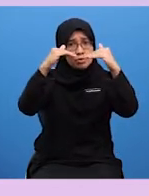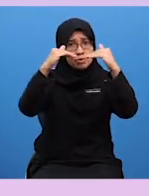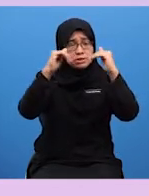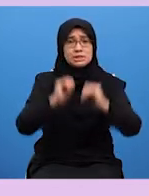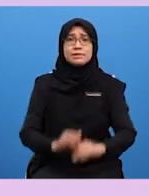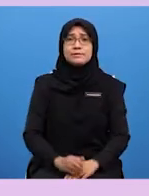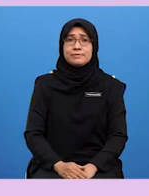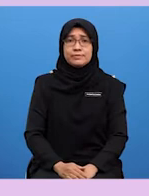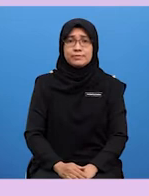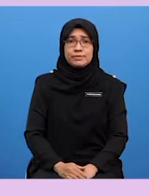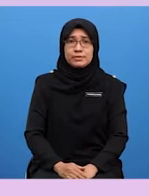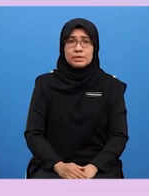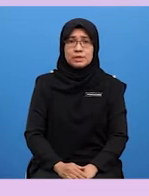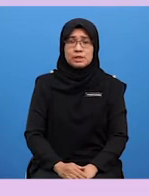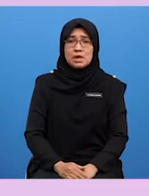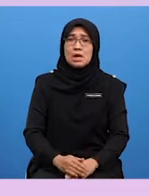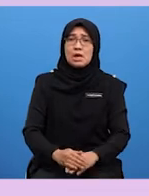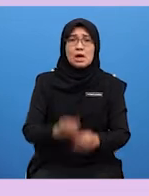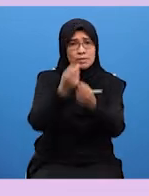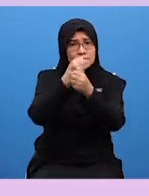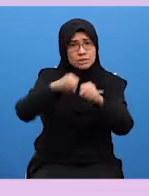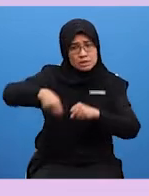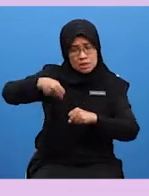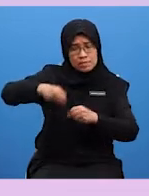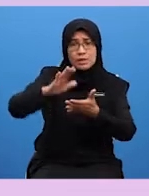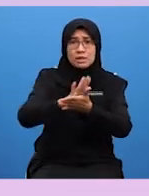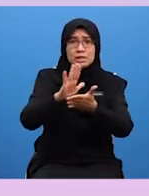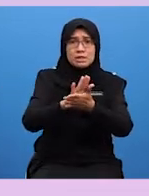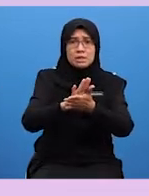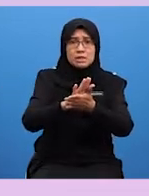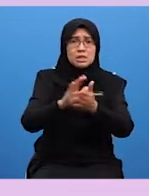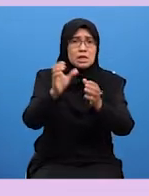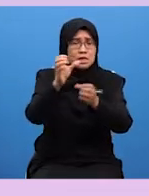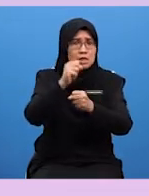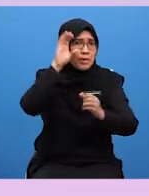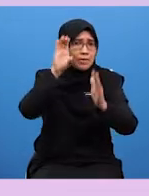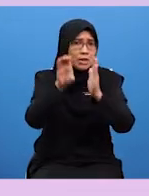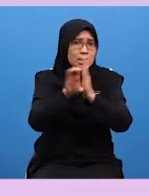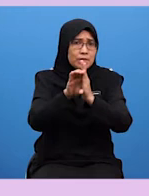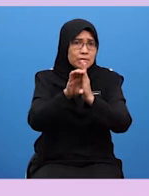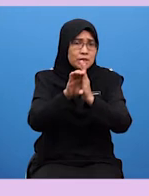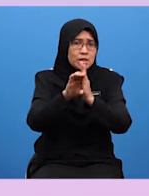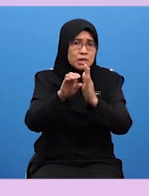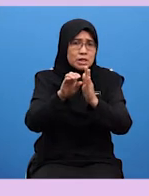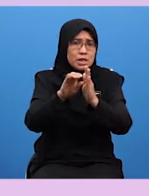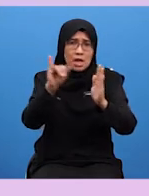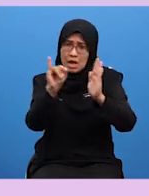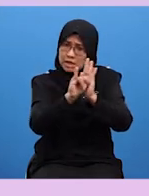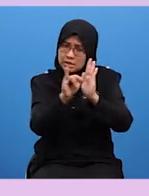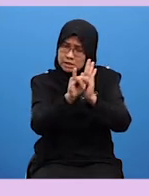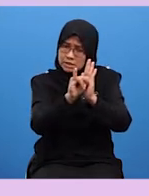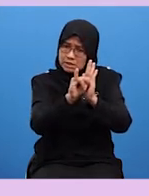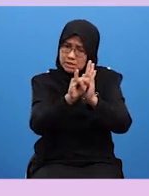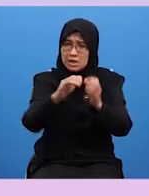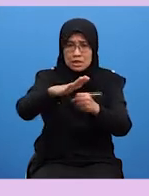Ketiga, penyediaan beg kertas yang dapat menggambarkan beberapa aspek identiti tempatan capal